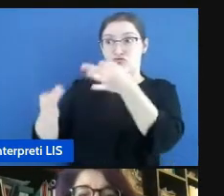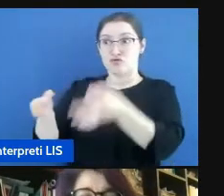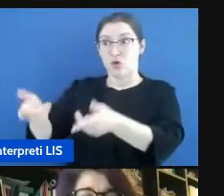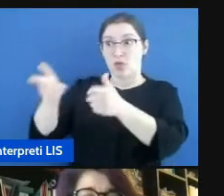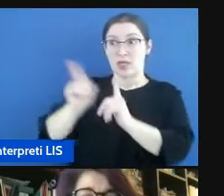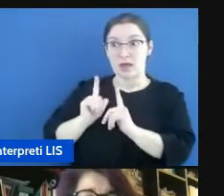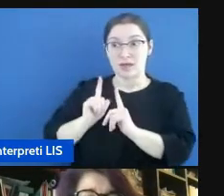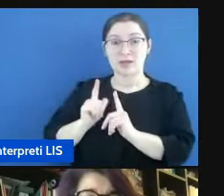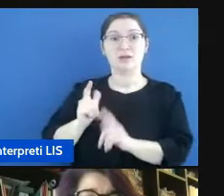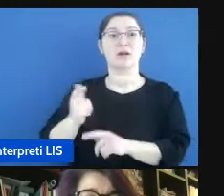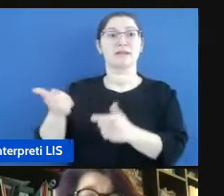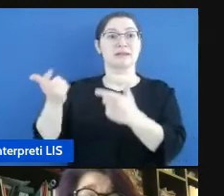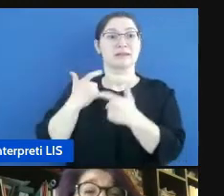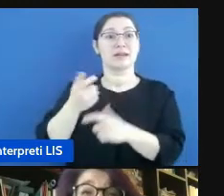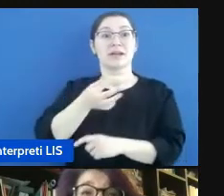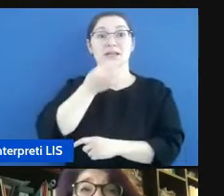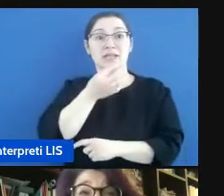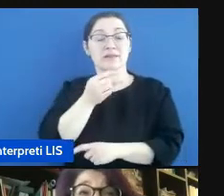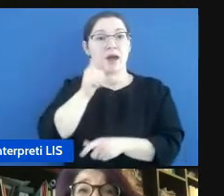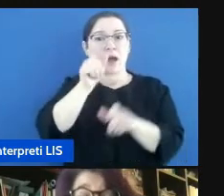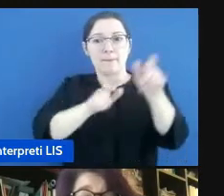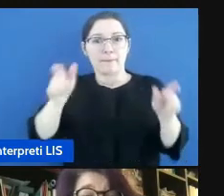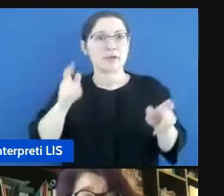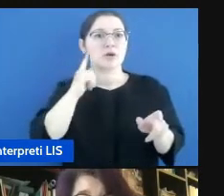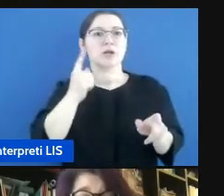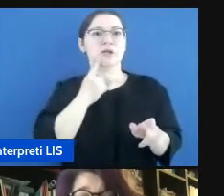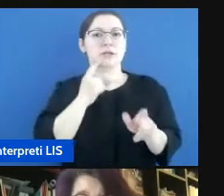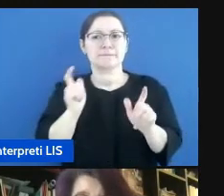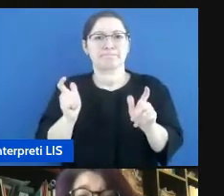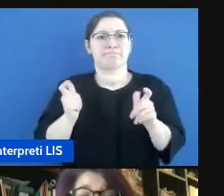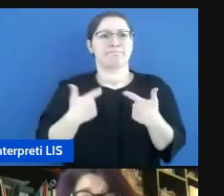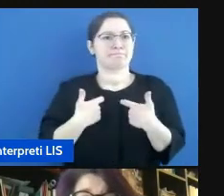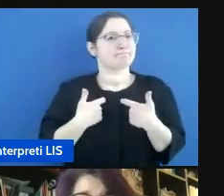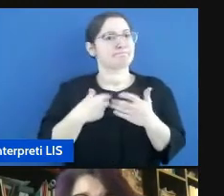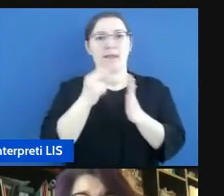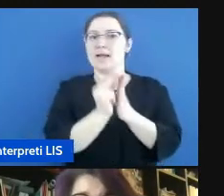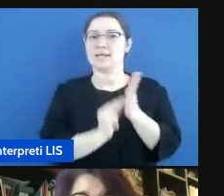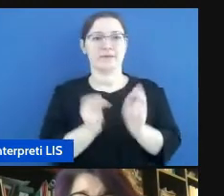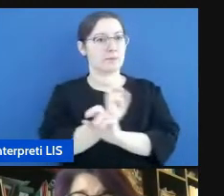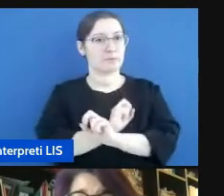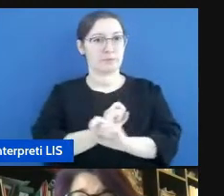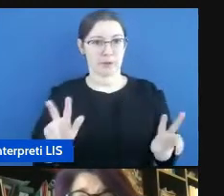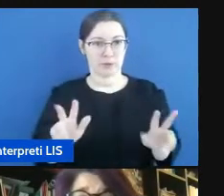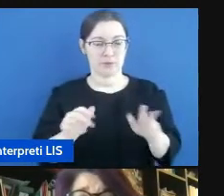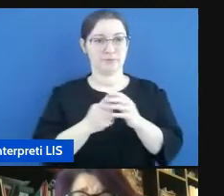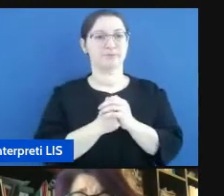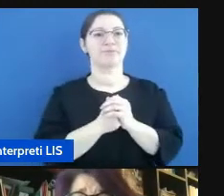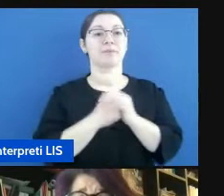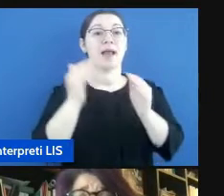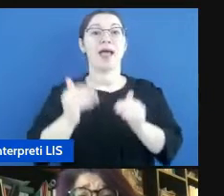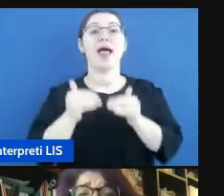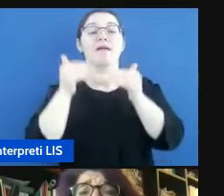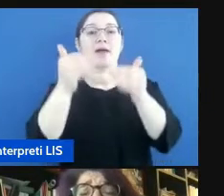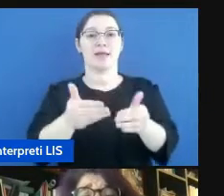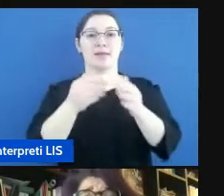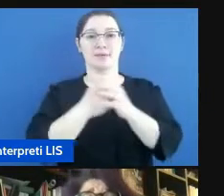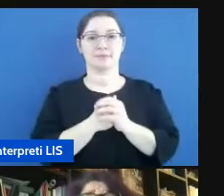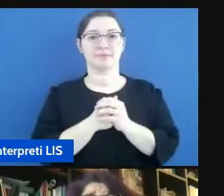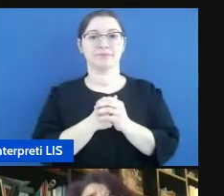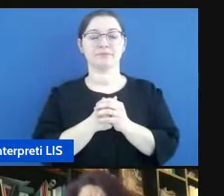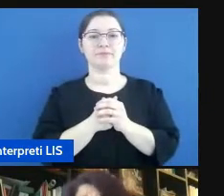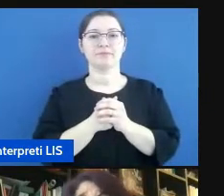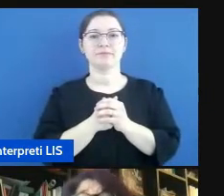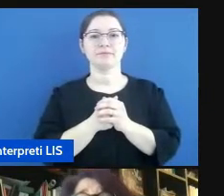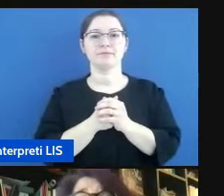la persona sorda si inibisce, non scrive più. Vai avanti Francesca. Quindi